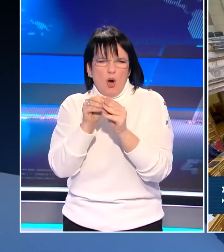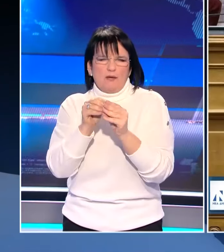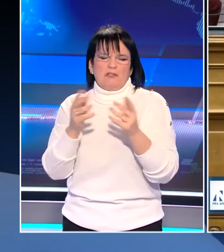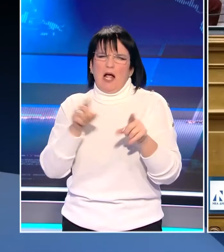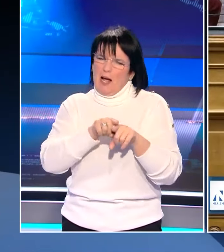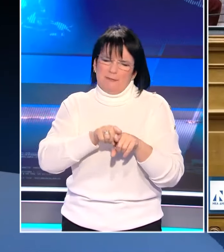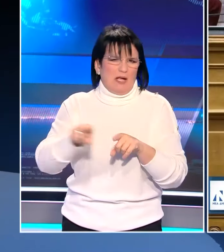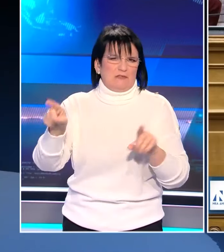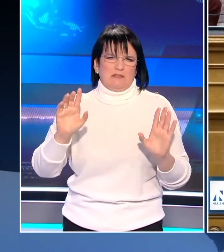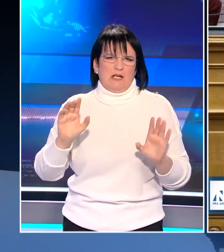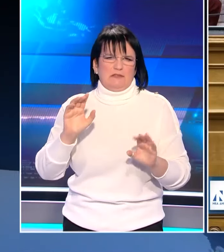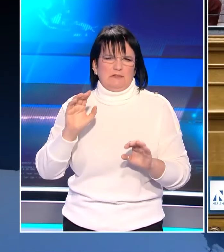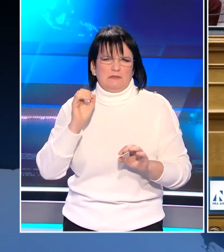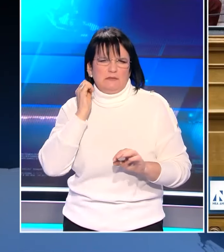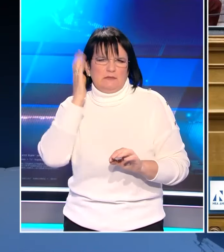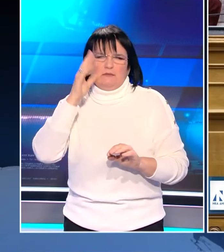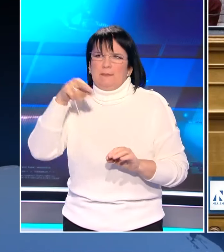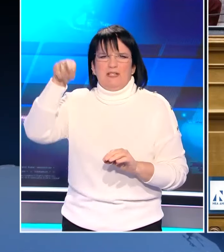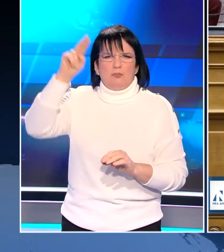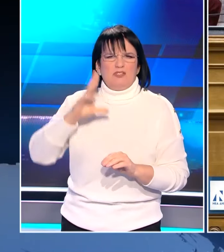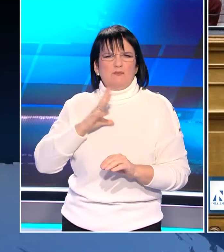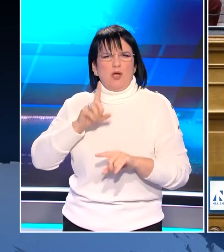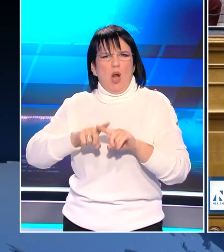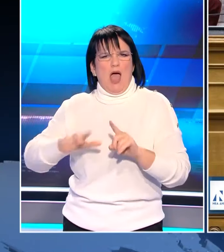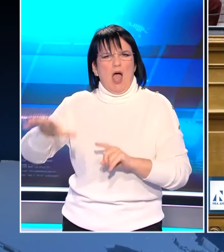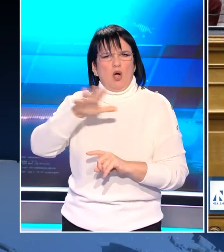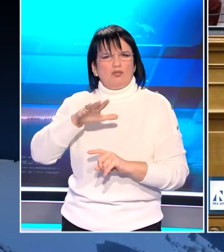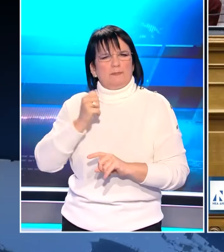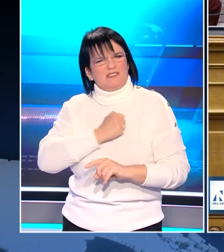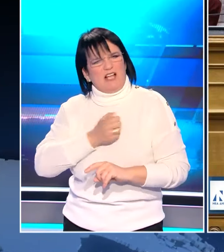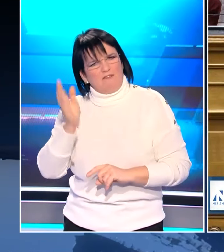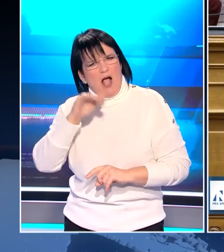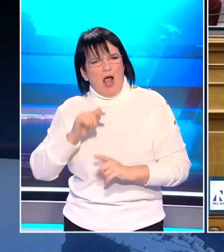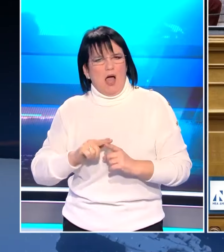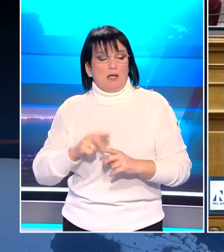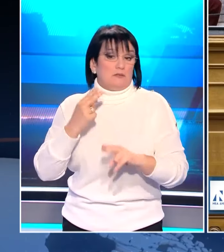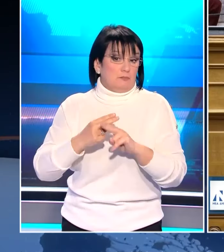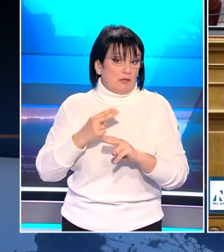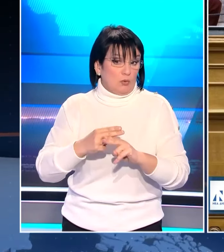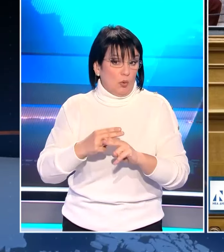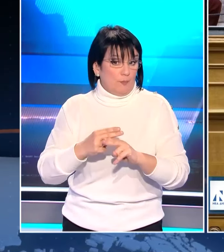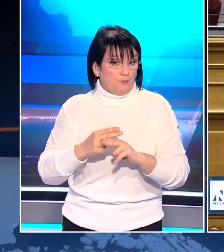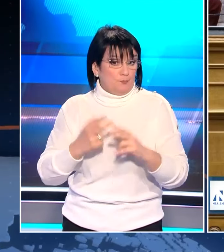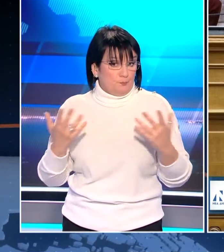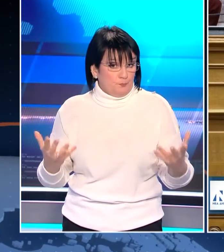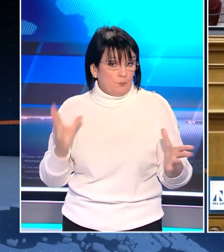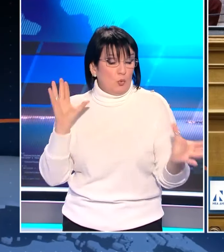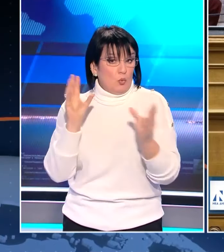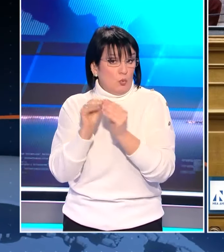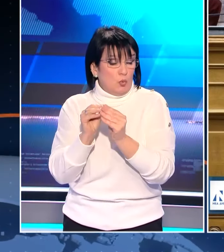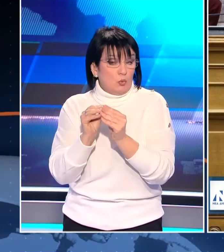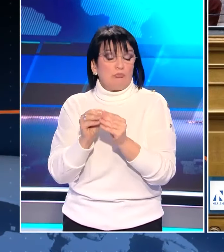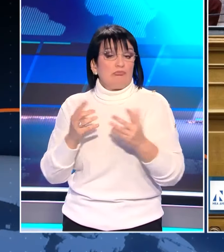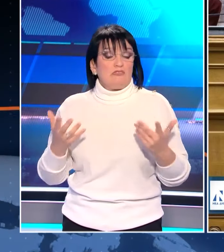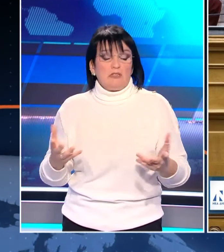καμία σχέση με όσα πιστεύει στην τριπτική πλειοψηφία του ελληνικού λαού. Και το σημαντικότερο, όλα αυτά δεν έχουν καμία